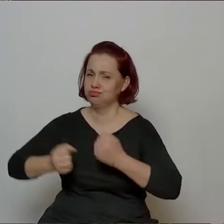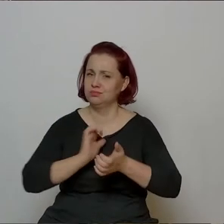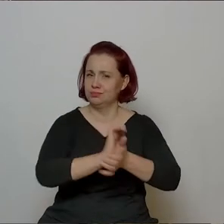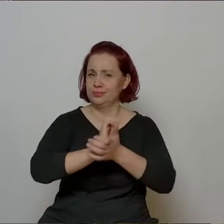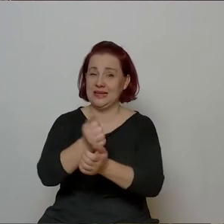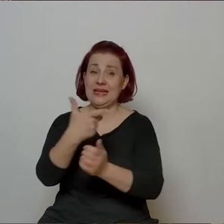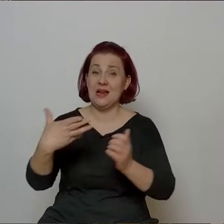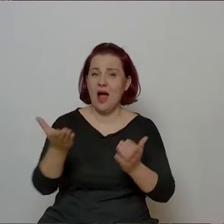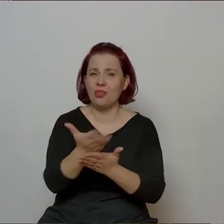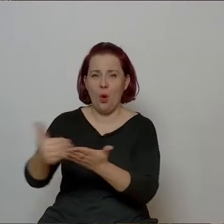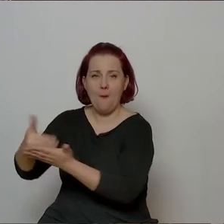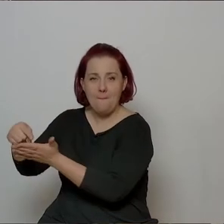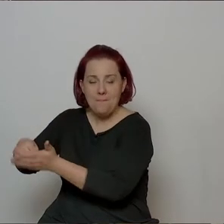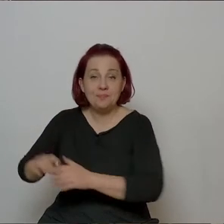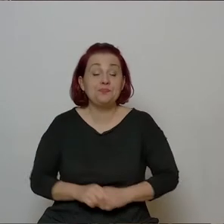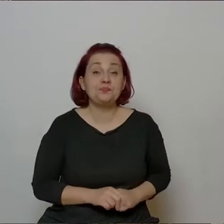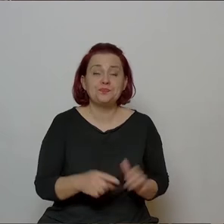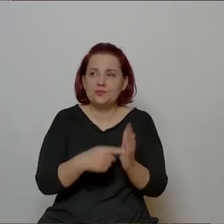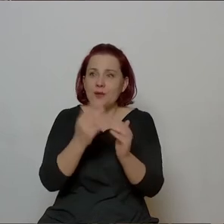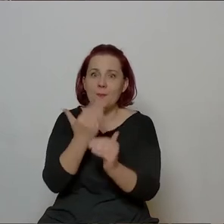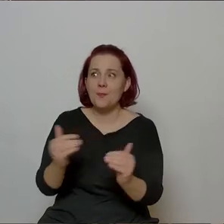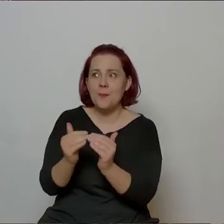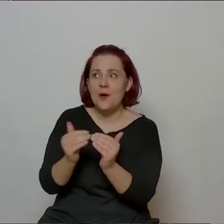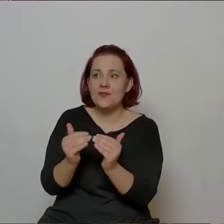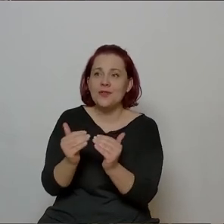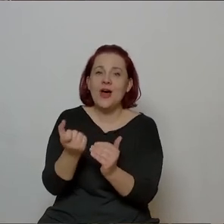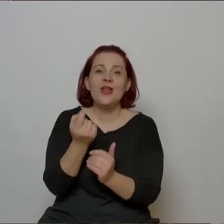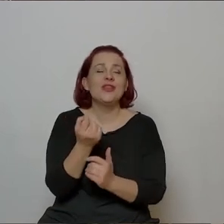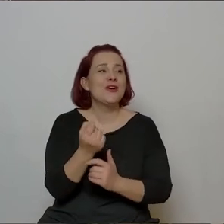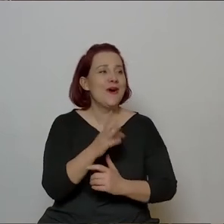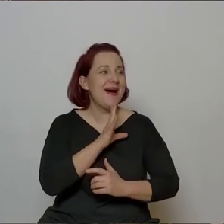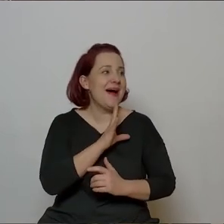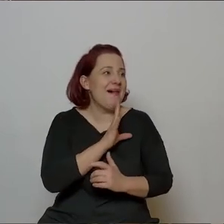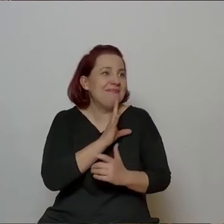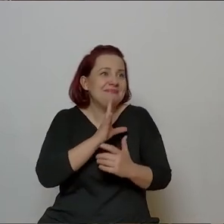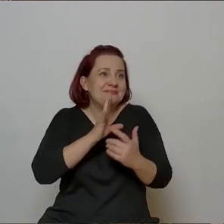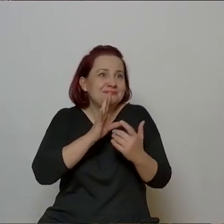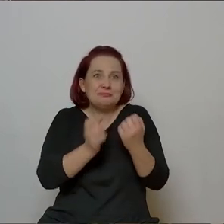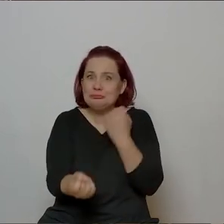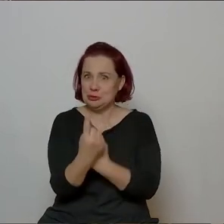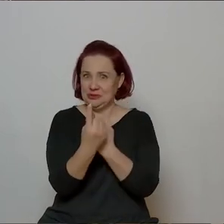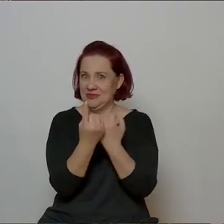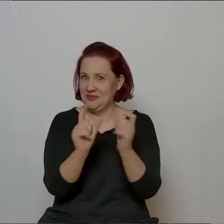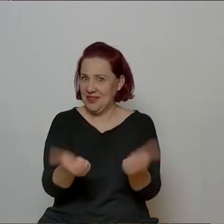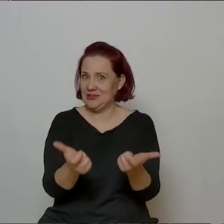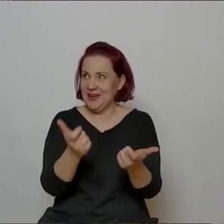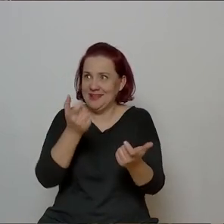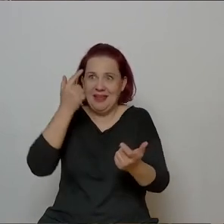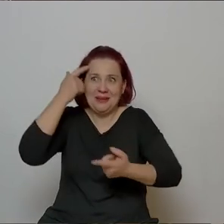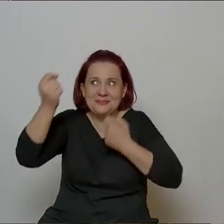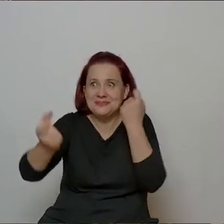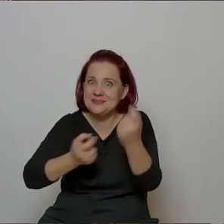tamto jedyne, takie trochę porwanie się z motyką na słońce w postaci tejże improwizacji